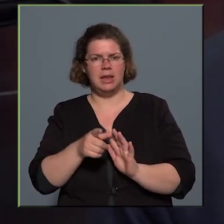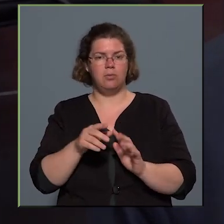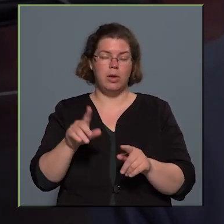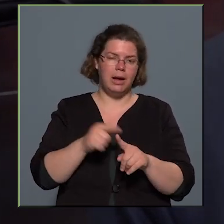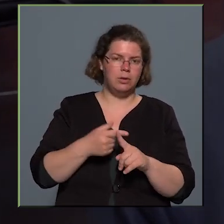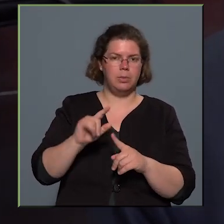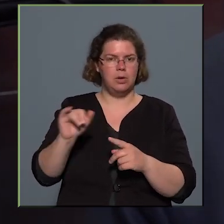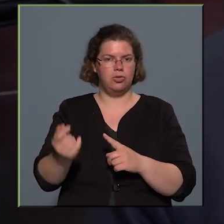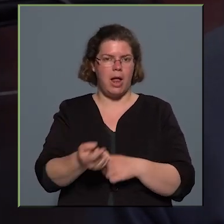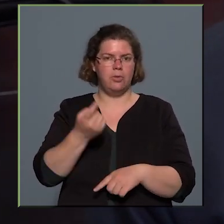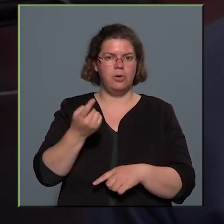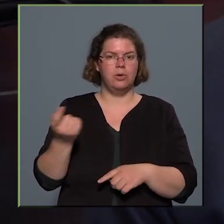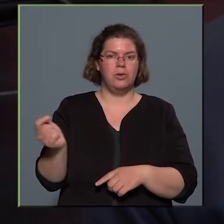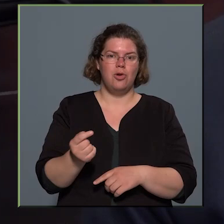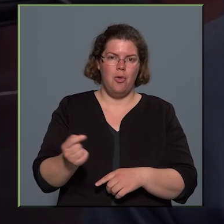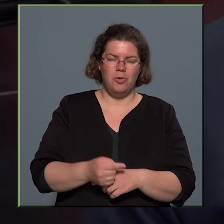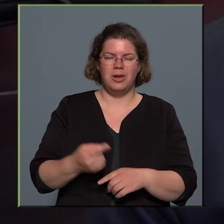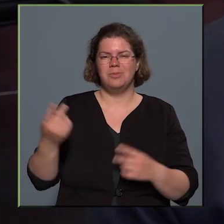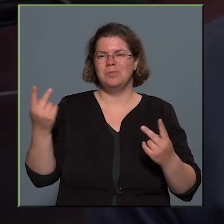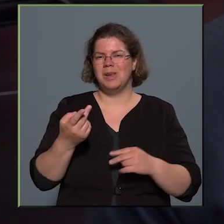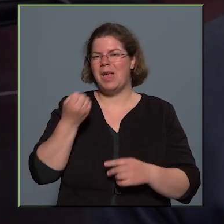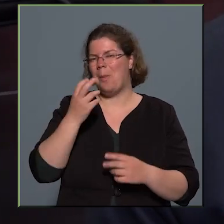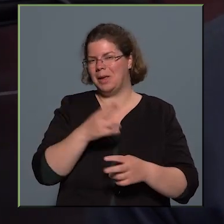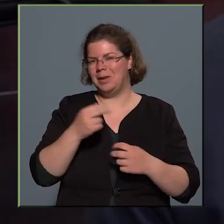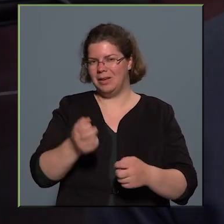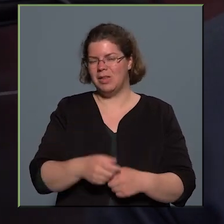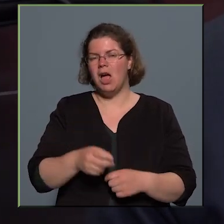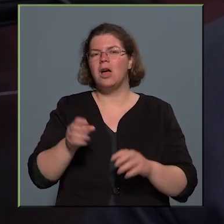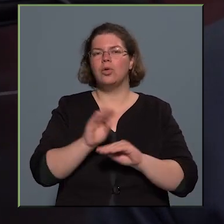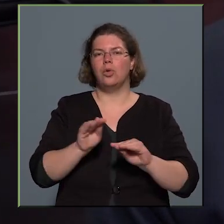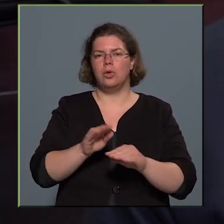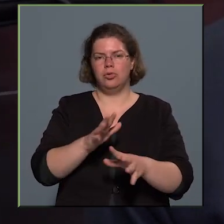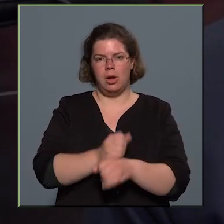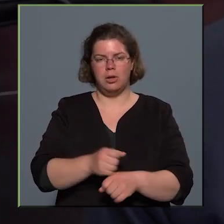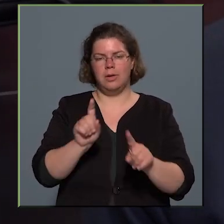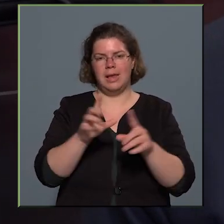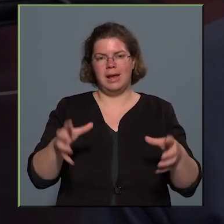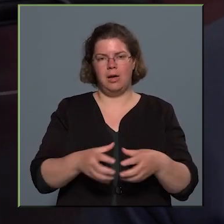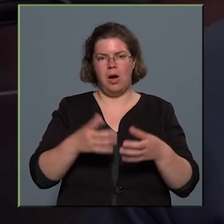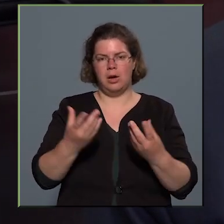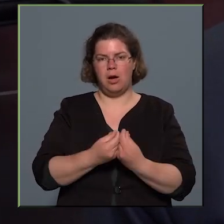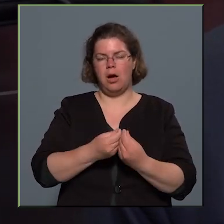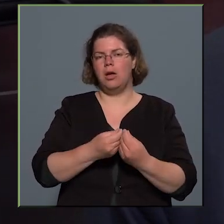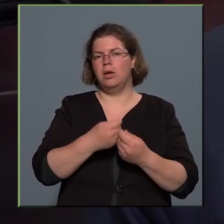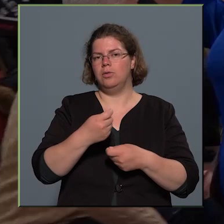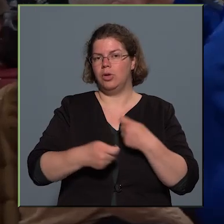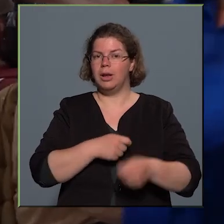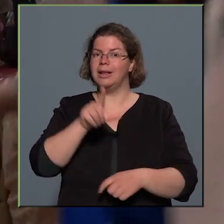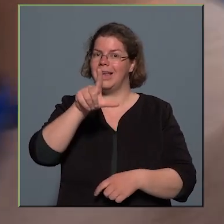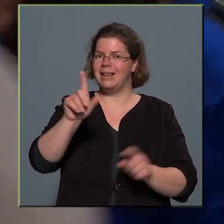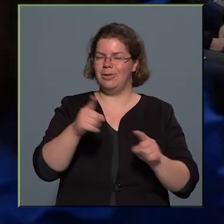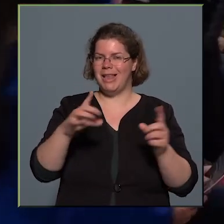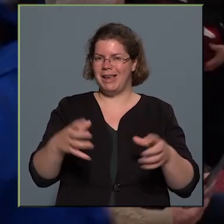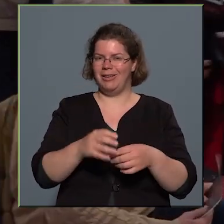többször is előfordul, hogy jövök. Természetesen, amikor hívnak, kurzus tartok, a zenekarral foglalkozom, kettő zenekar is van, úgyhogy